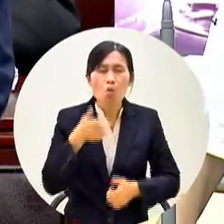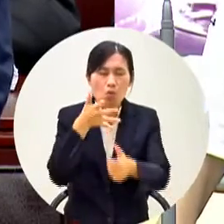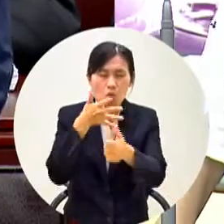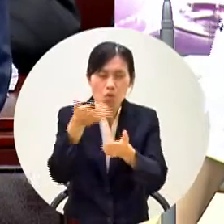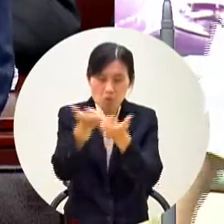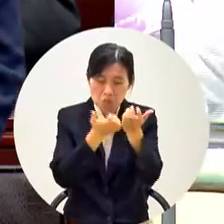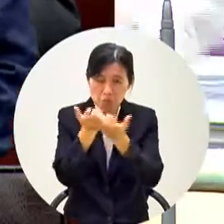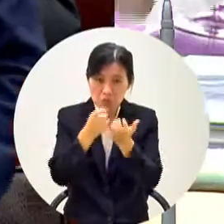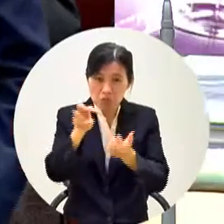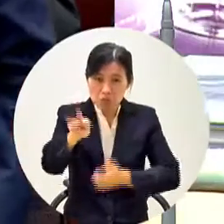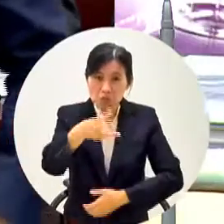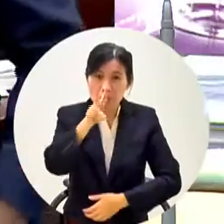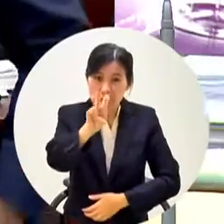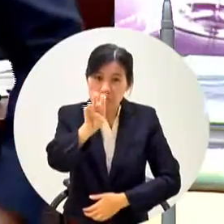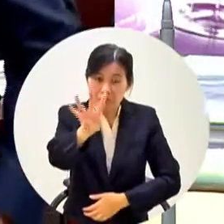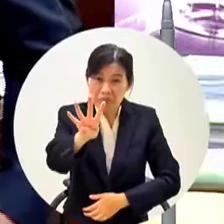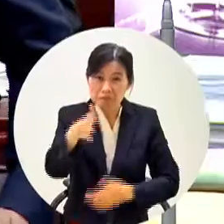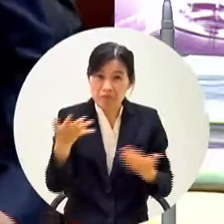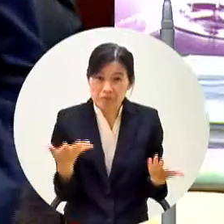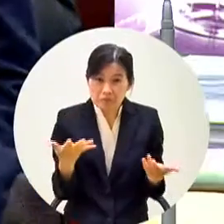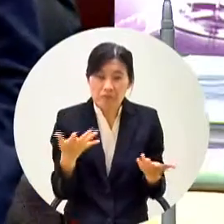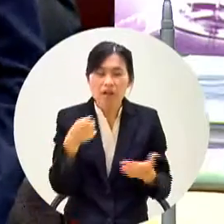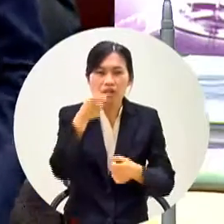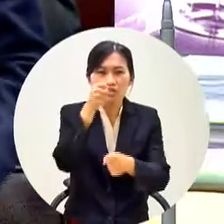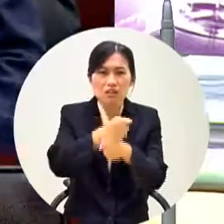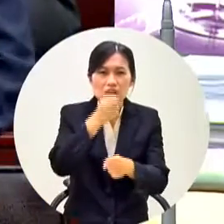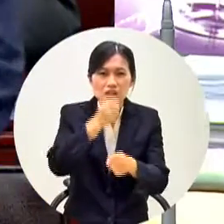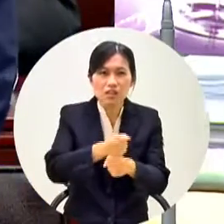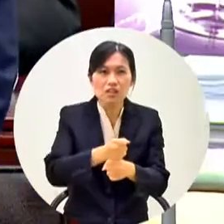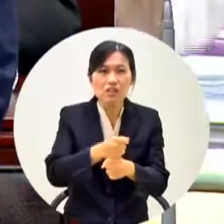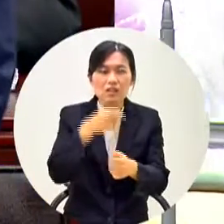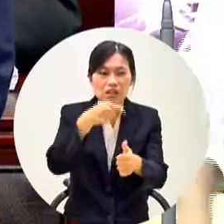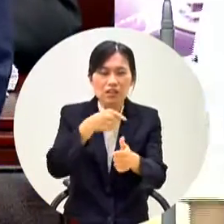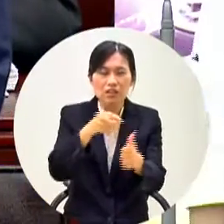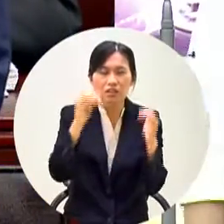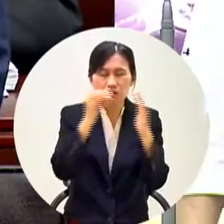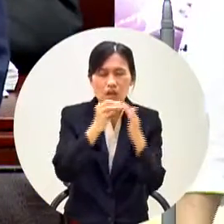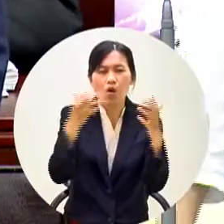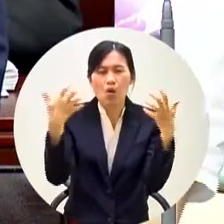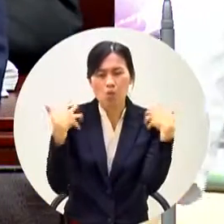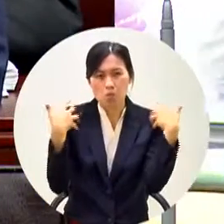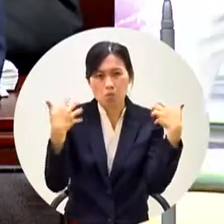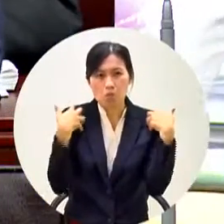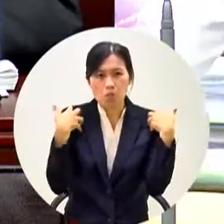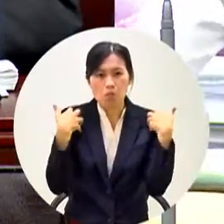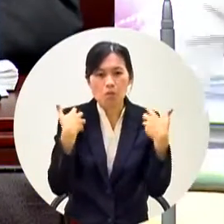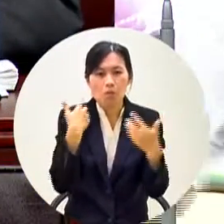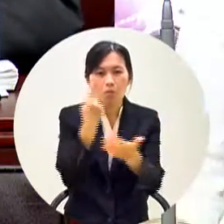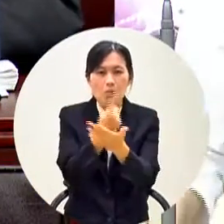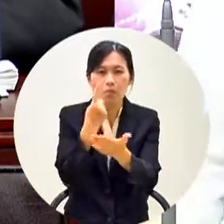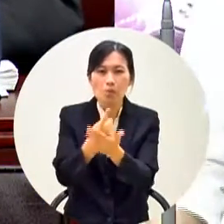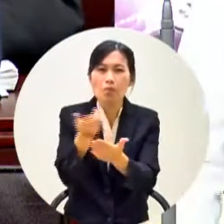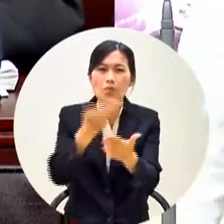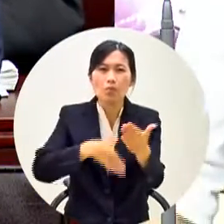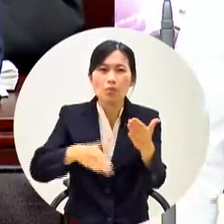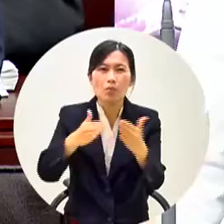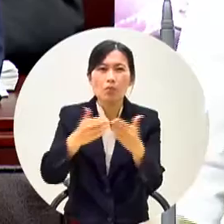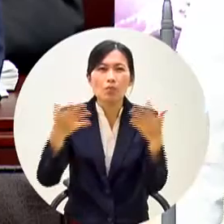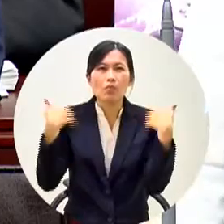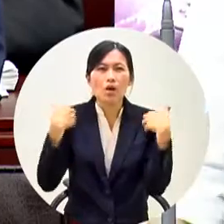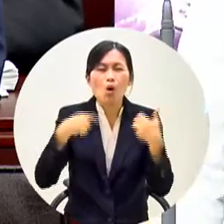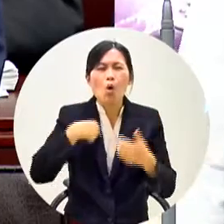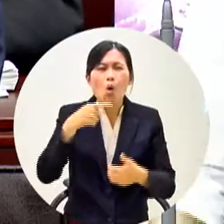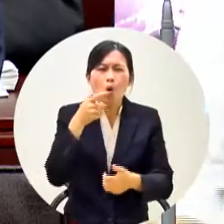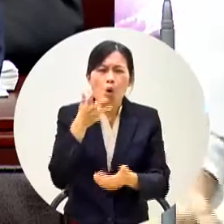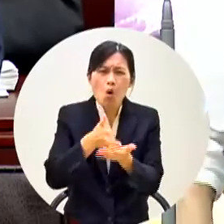標你知道嗎這個執行業這個執行業是由這一局來負責然後由各個學校來負責我還沒有要